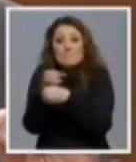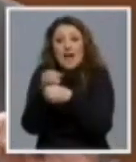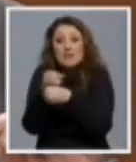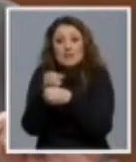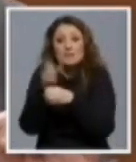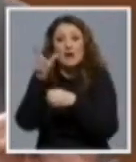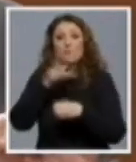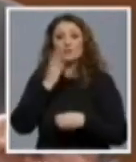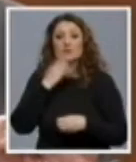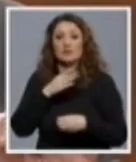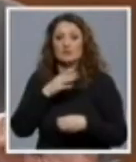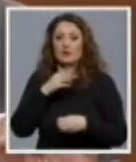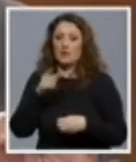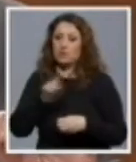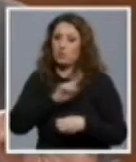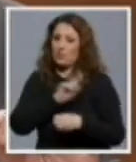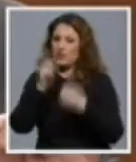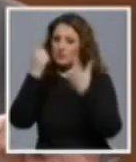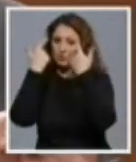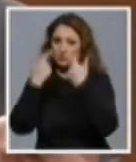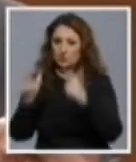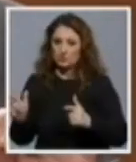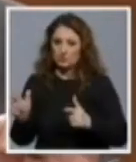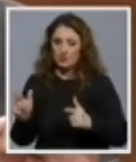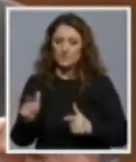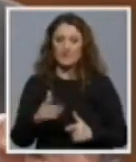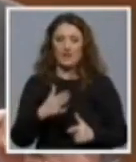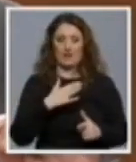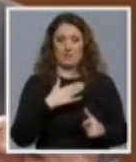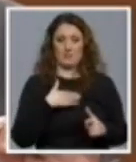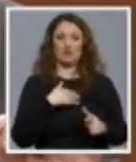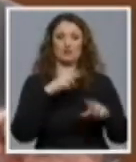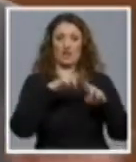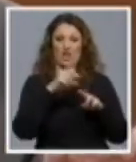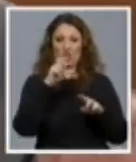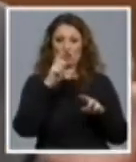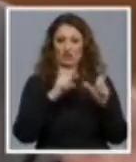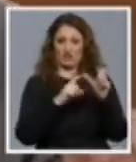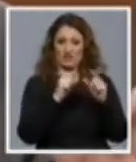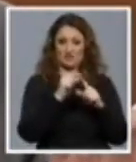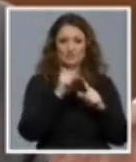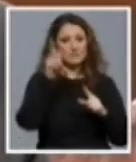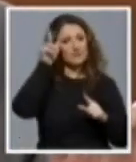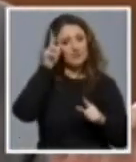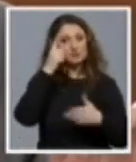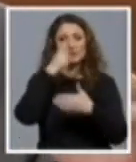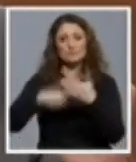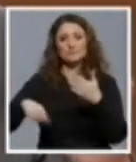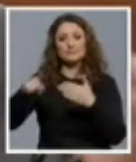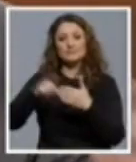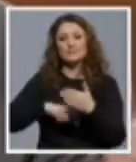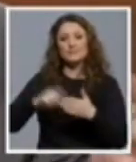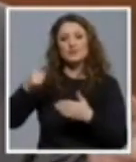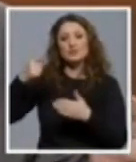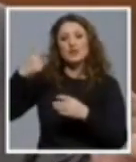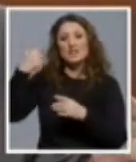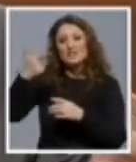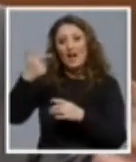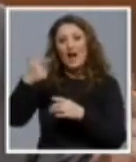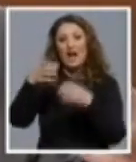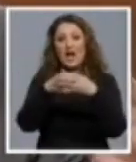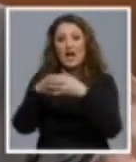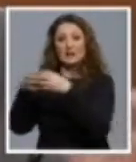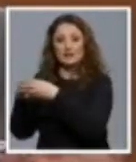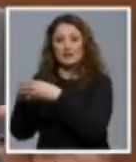smije dopustiti, a Hrvatska čista stranka prava se zalaže za ukidanje ovih dvaju entiteta. Treći entitet